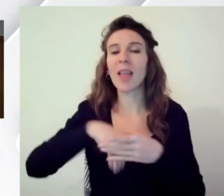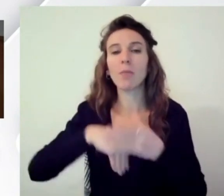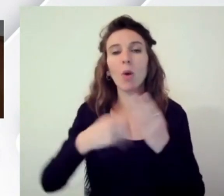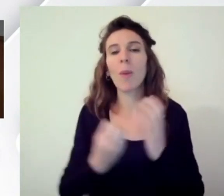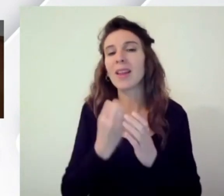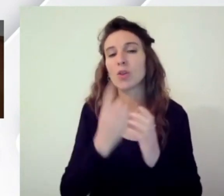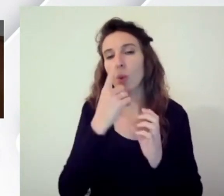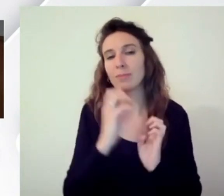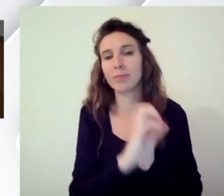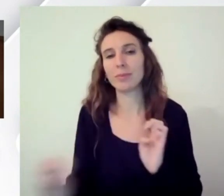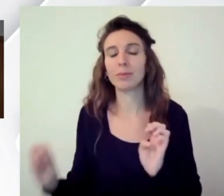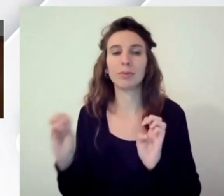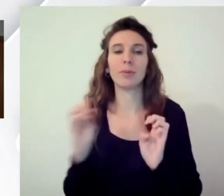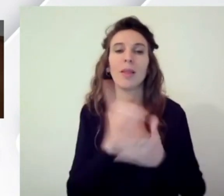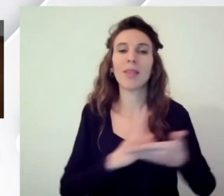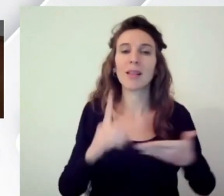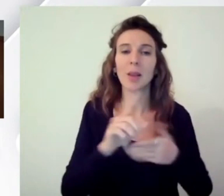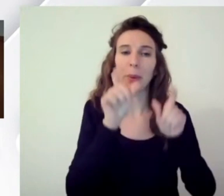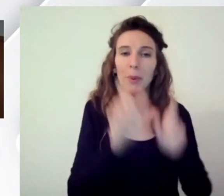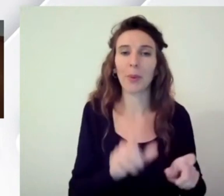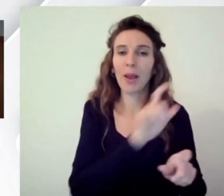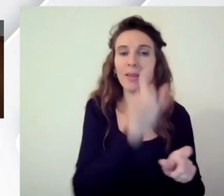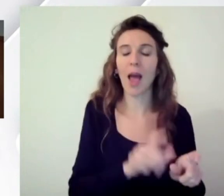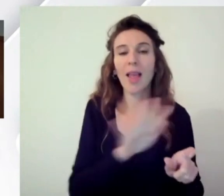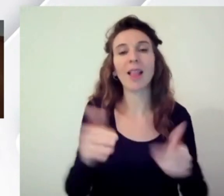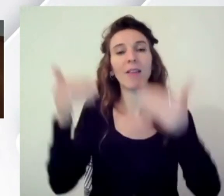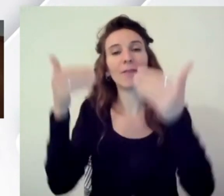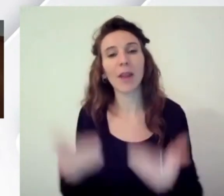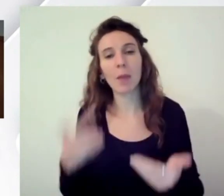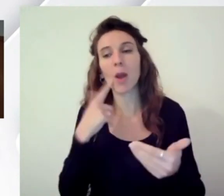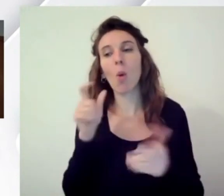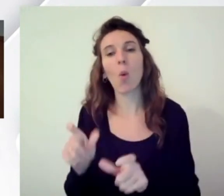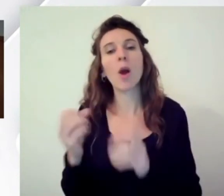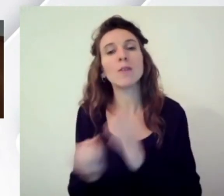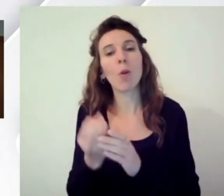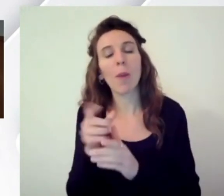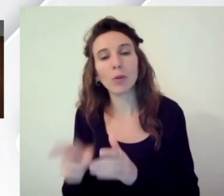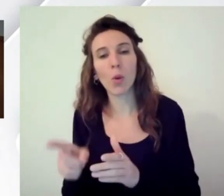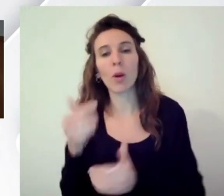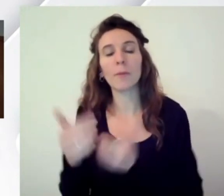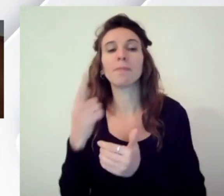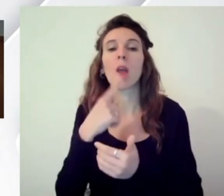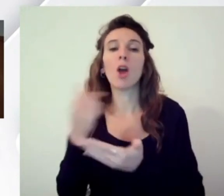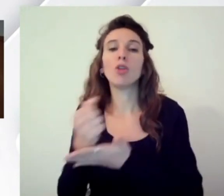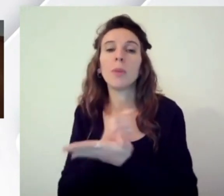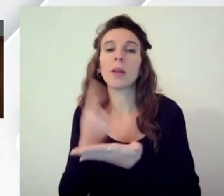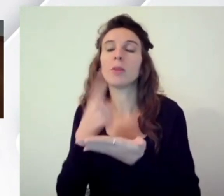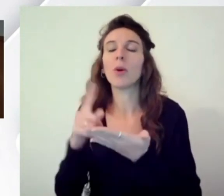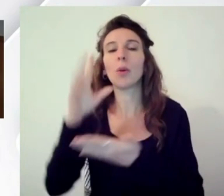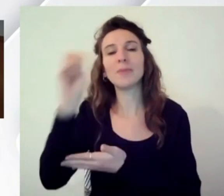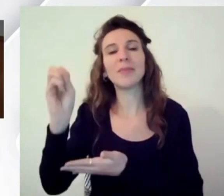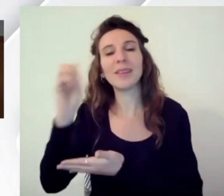Italia fatto per i design bootstrap Italia e altri framework fatti per gli sviluppatori la documentazione che vive nel sito Designers Italia